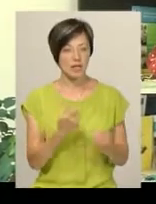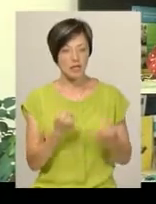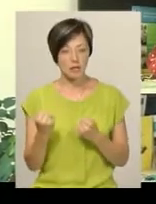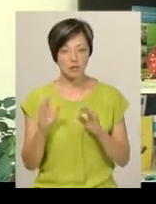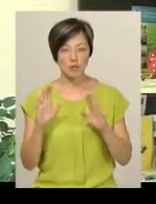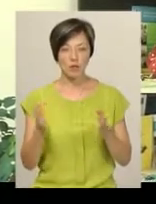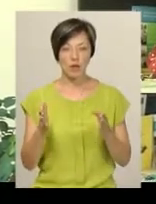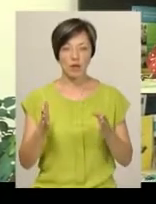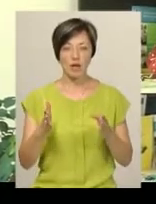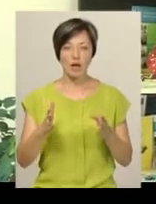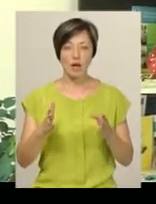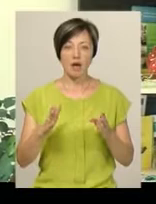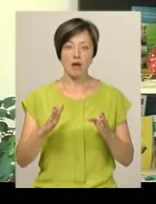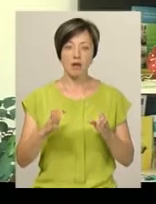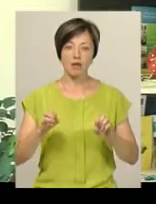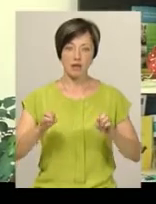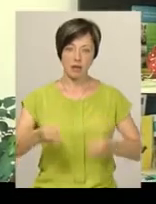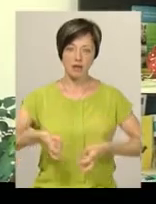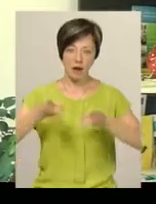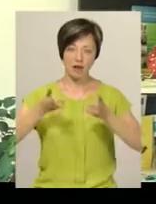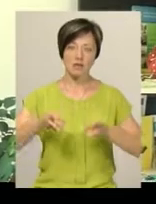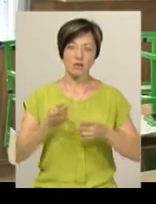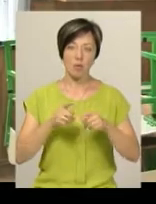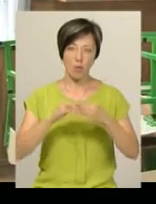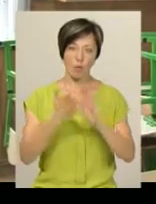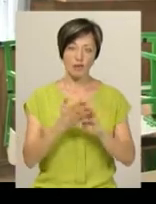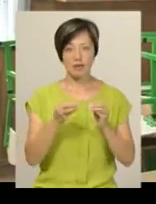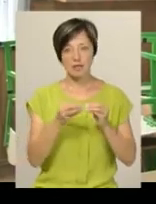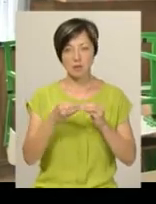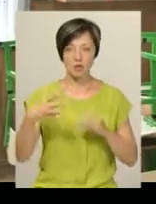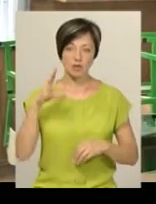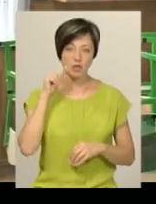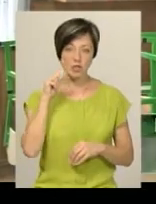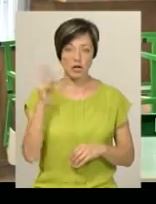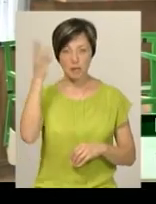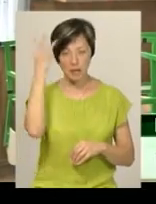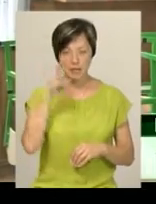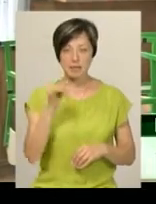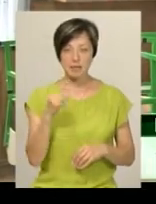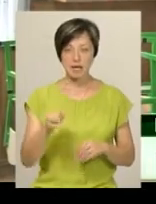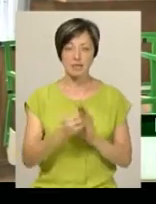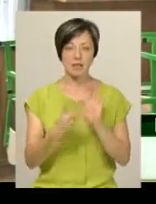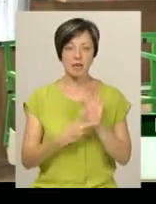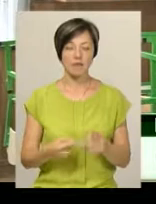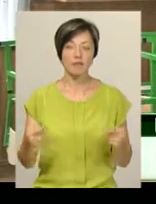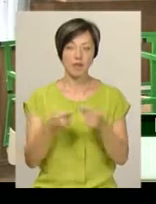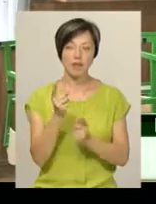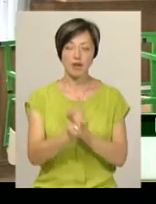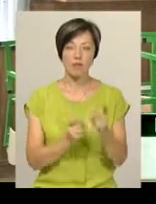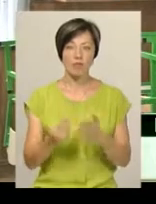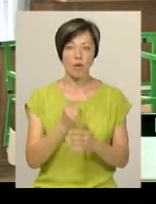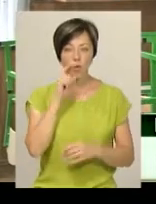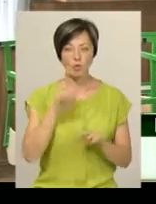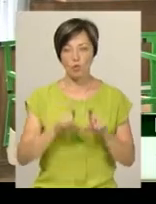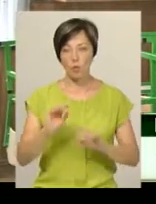інтерактивними комплексами, вони можуть бути пізніше, числа 10-15. У Хмельничкому ліцеї номер 17 відповідно до реформи нова українська